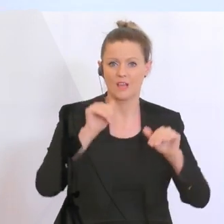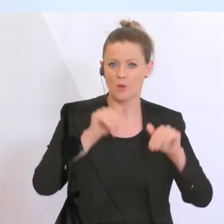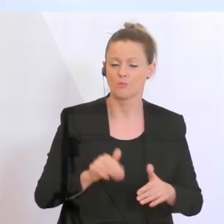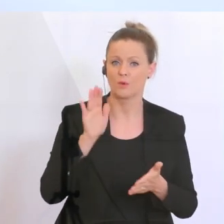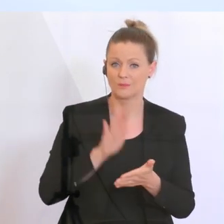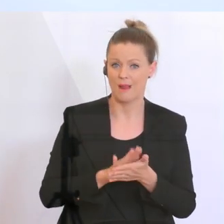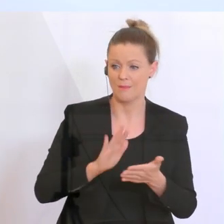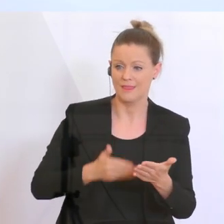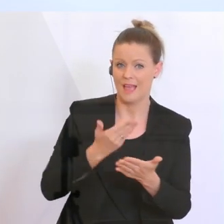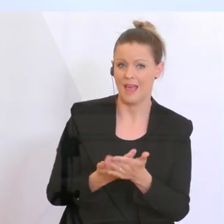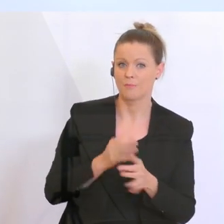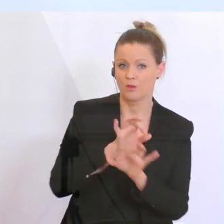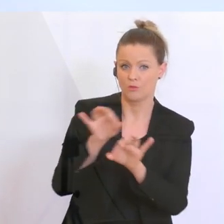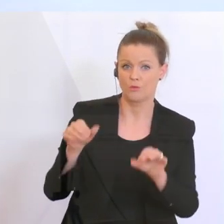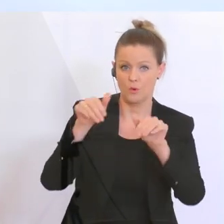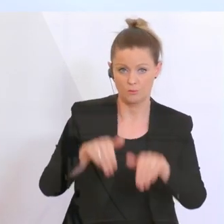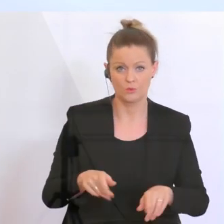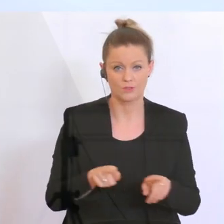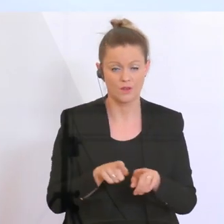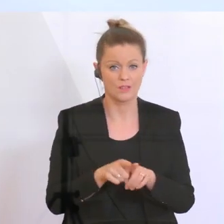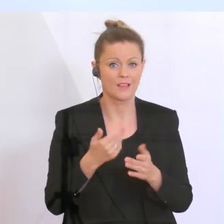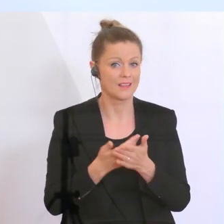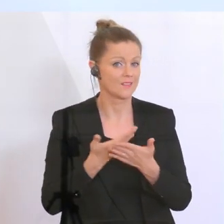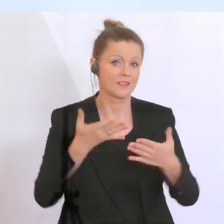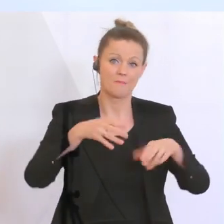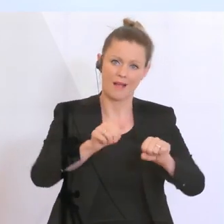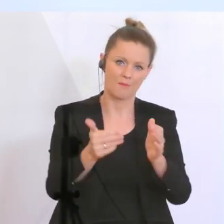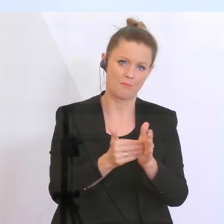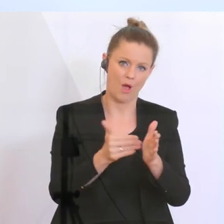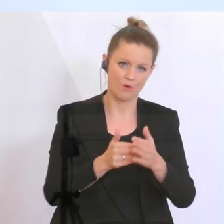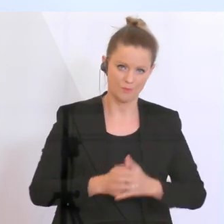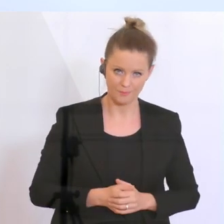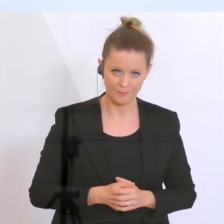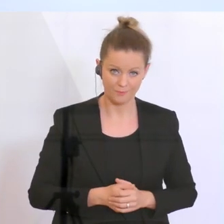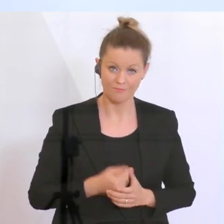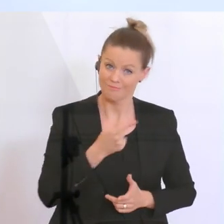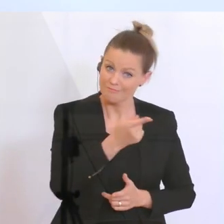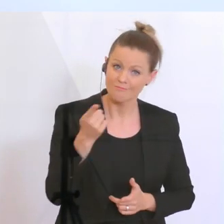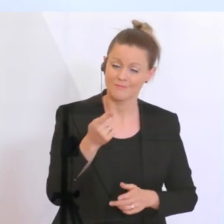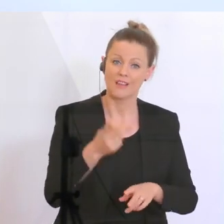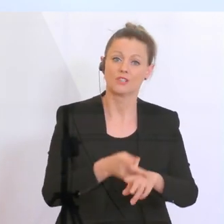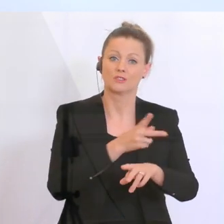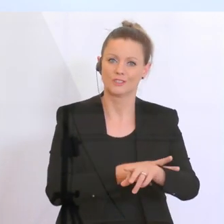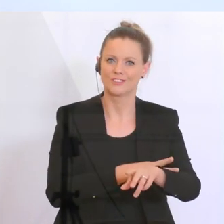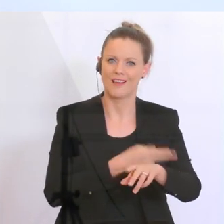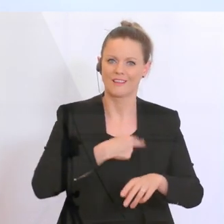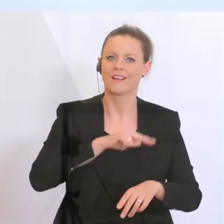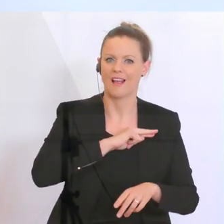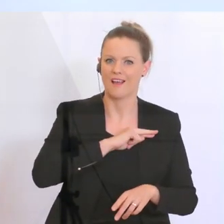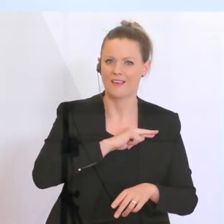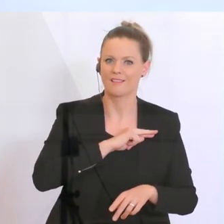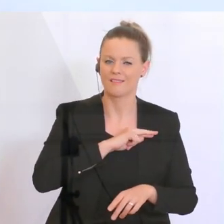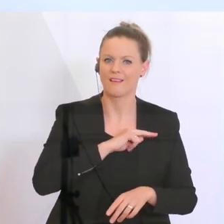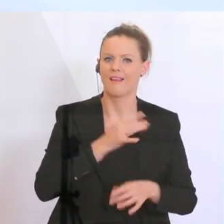und dabei sind auch und gerade die Banken gefragt, denn sie sind es, die die staatlichen Garantien entsprechend